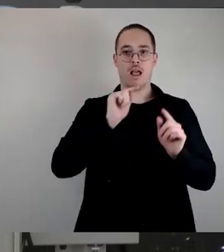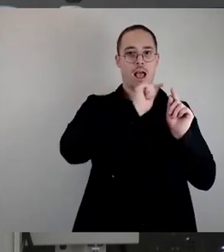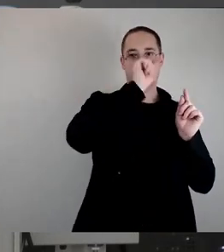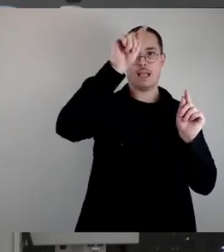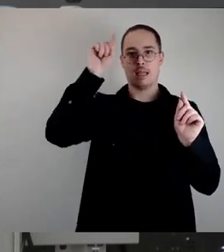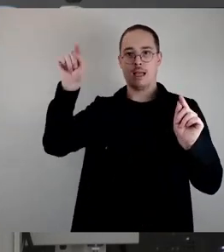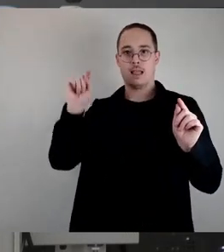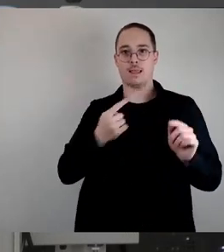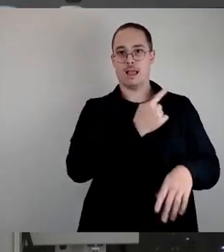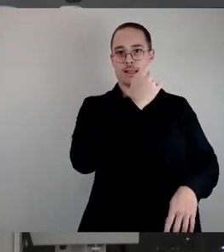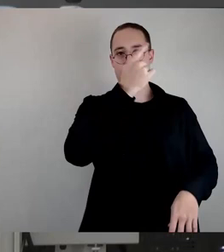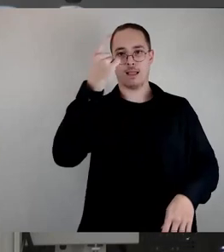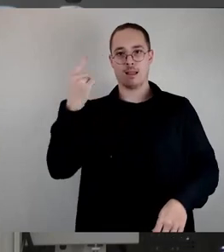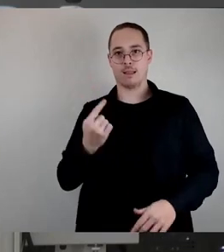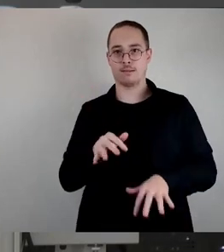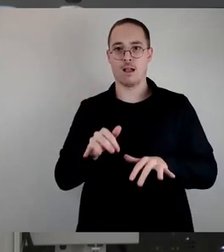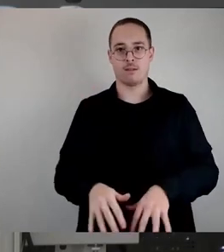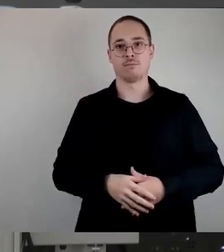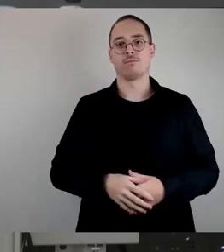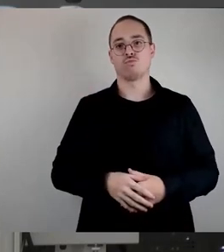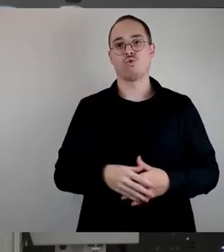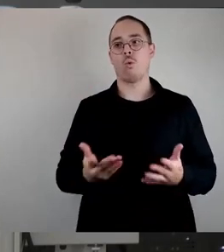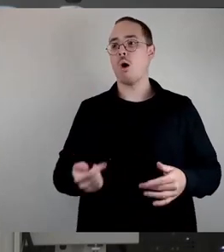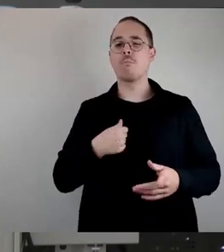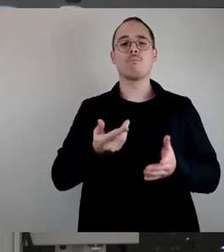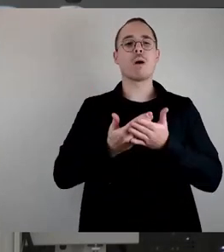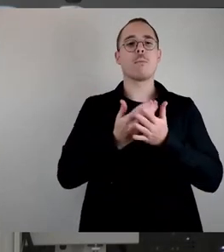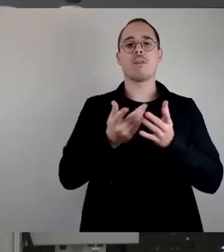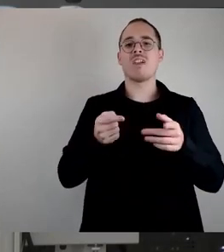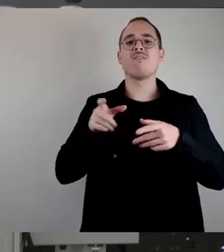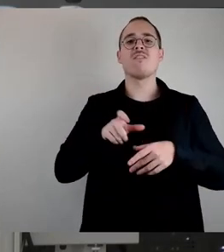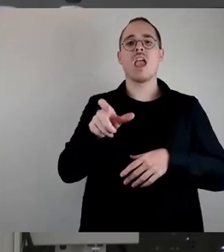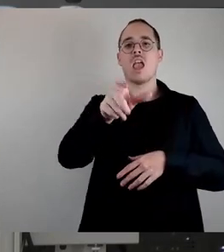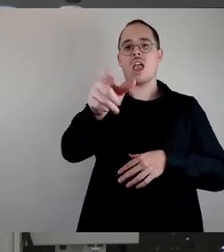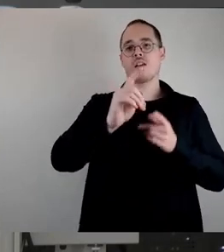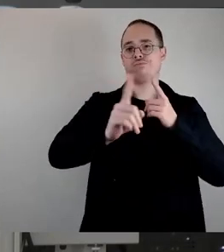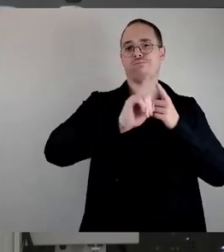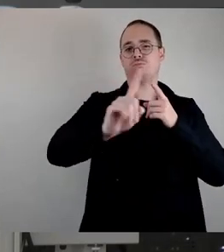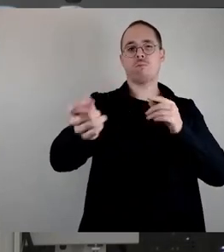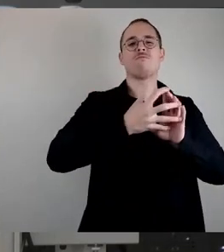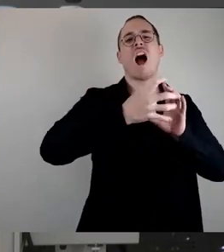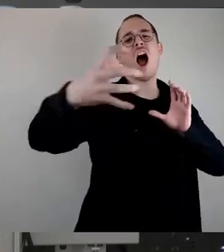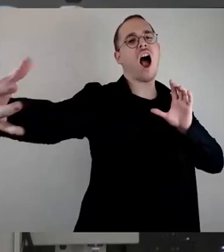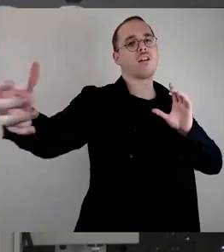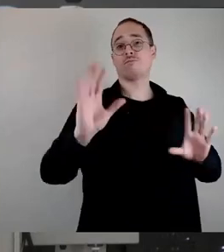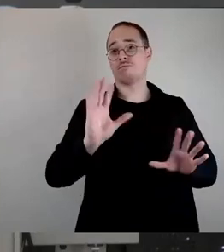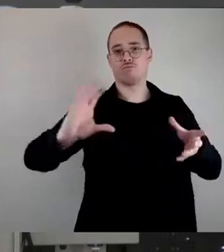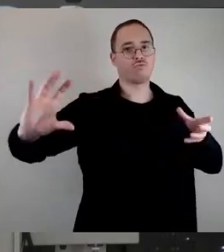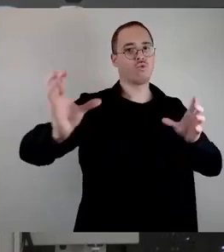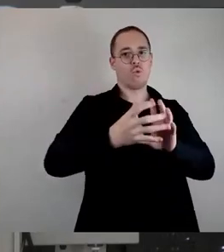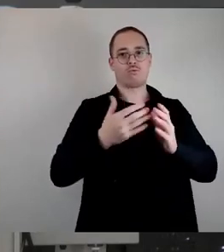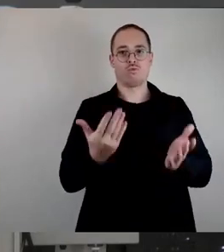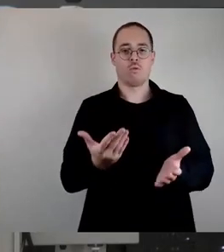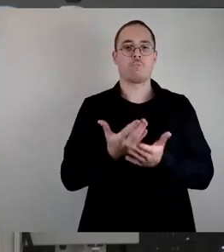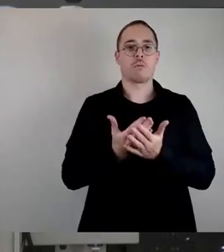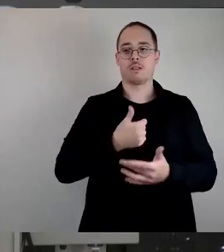gerade die Schule an der Stauffenbergallee, dort stehe ich immer an der Haltestelle. Und ich sehe, da kommt von Nord, da muss ich nämlich